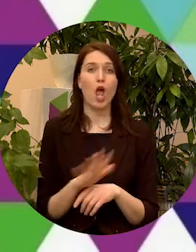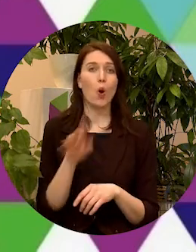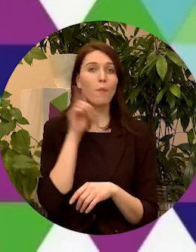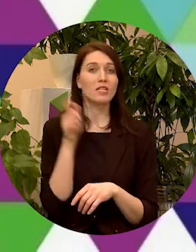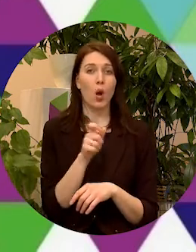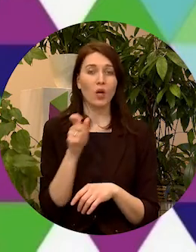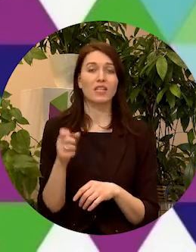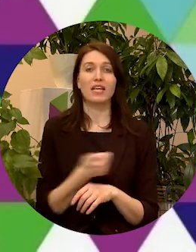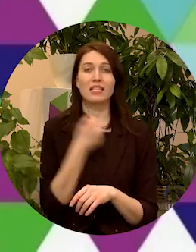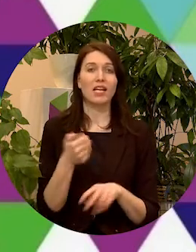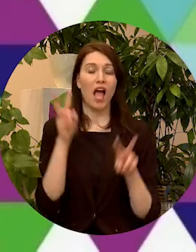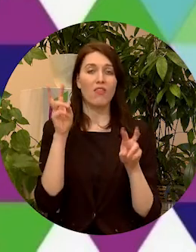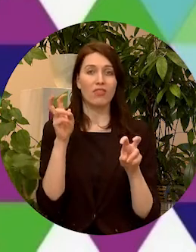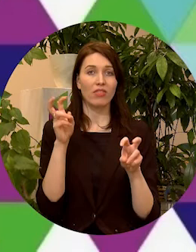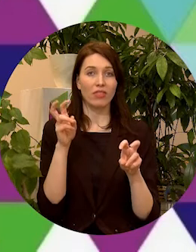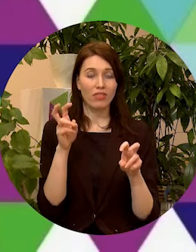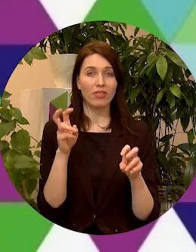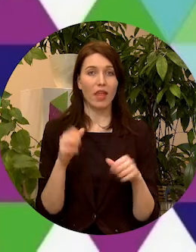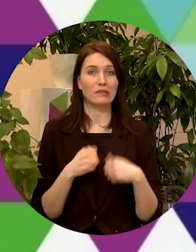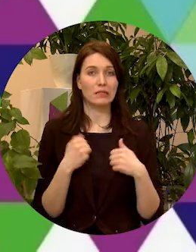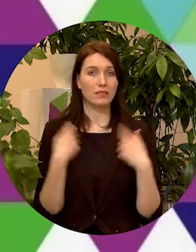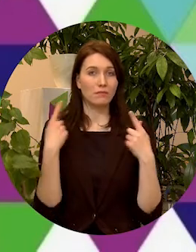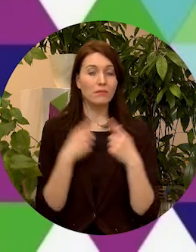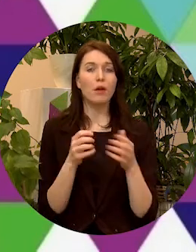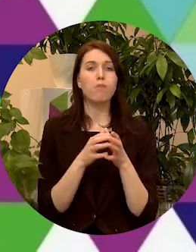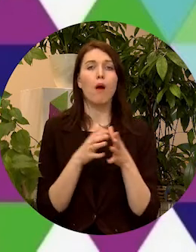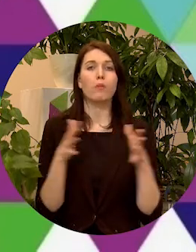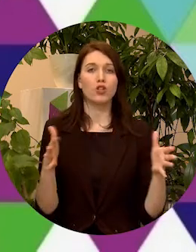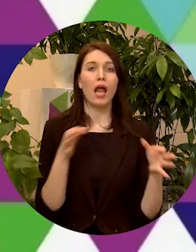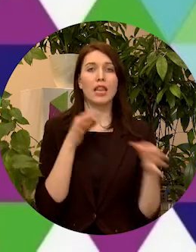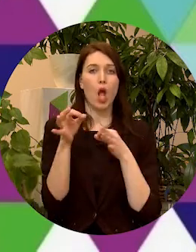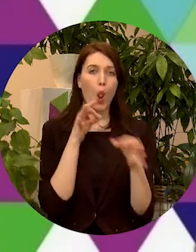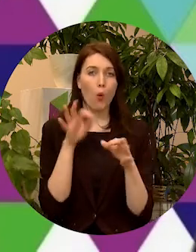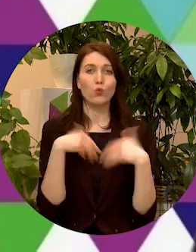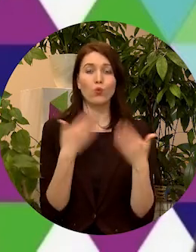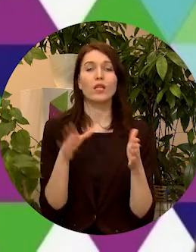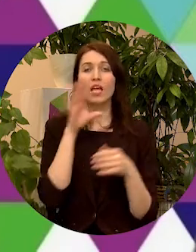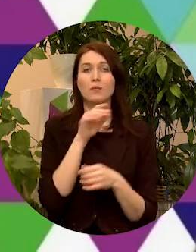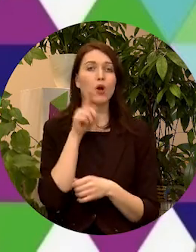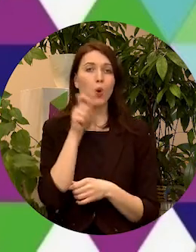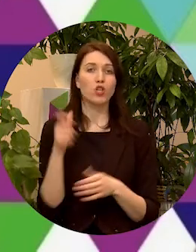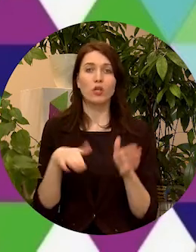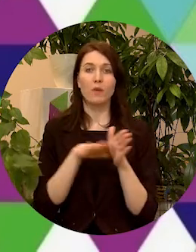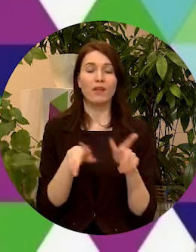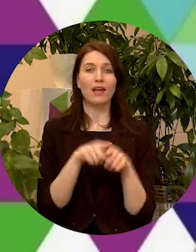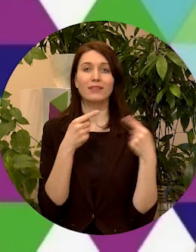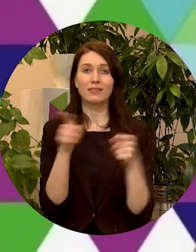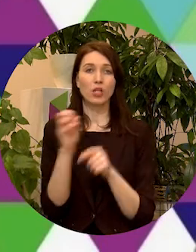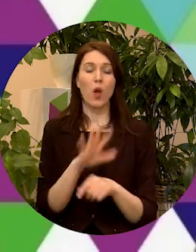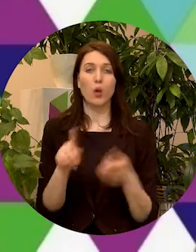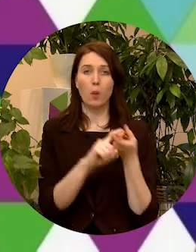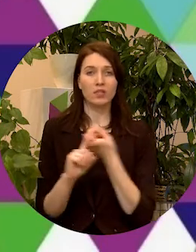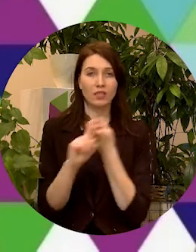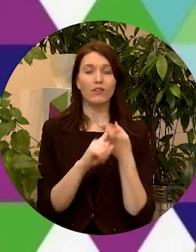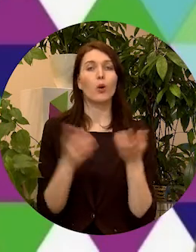jaunatnes gada ambīcijām ir paplašināt šo dialogu un dot iespēju jauniešiem piedalīties arī citu Eiropas Savienības